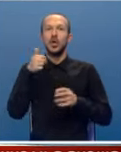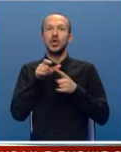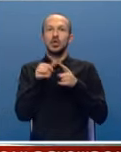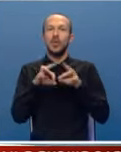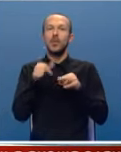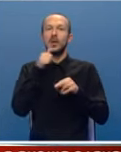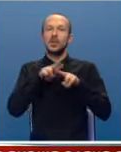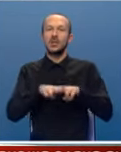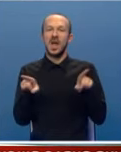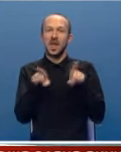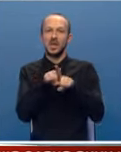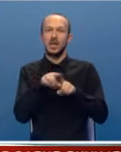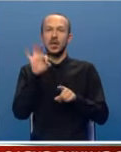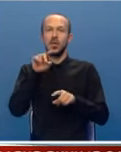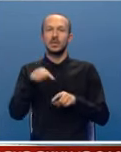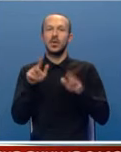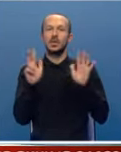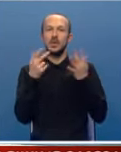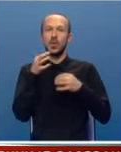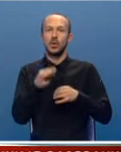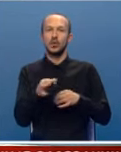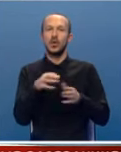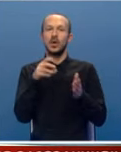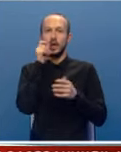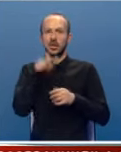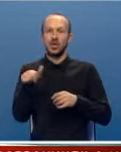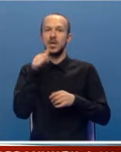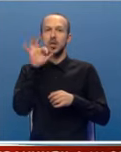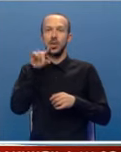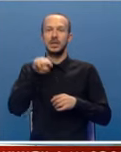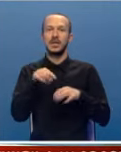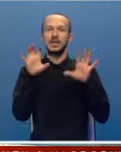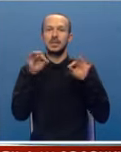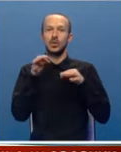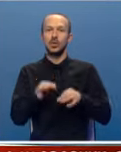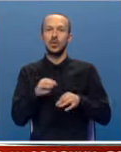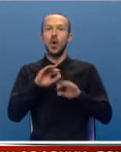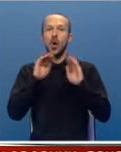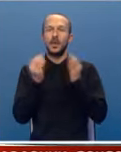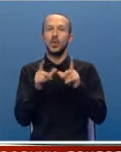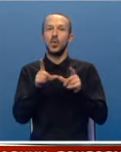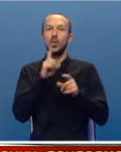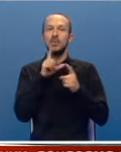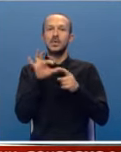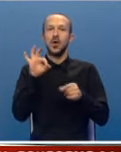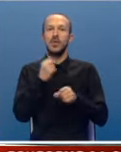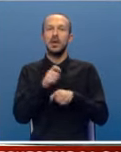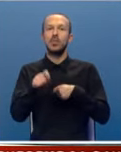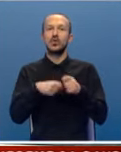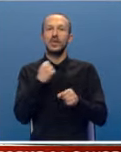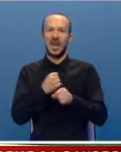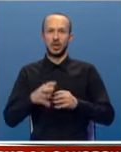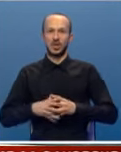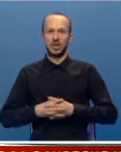poreza ostala je ista, 0,18 odsto za građane i 0,10 odsto za objekte u kojima se obavlja poslovna